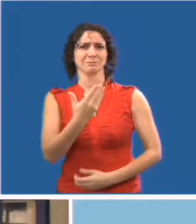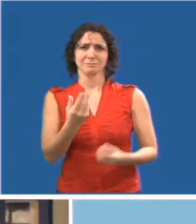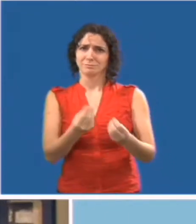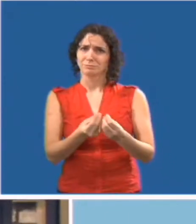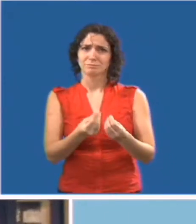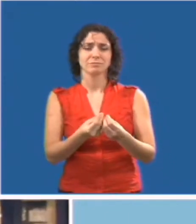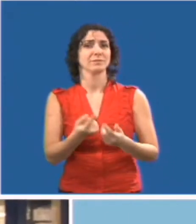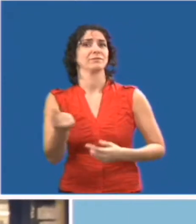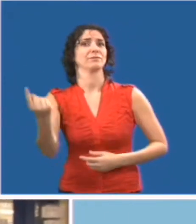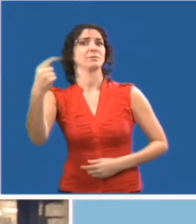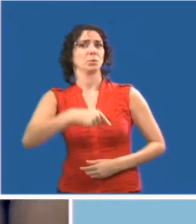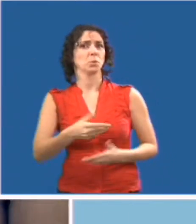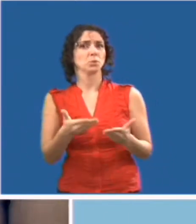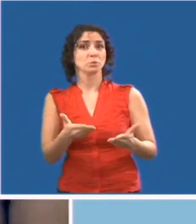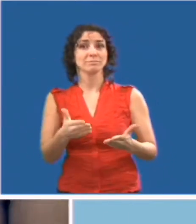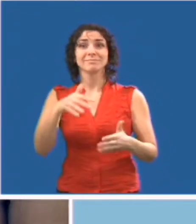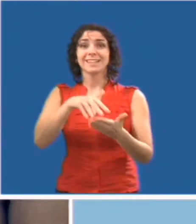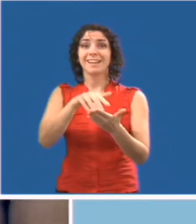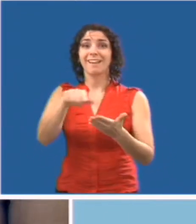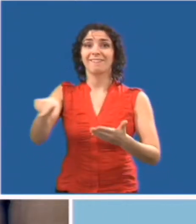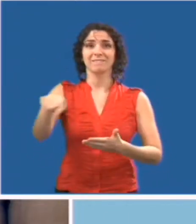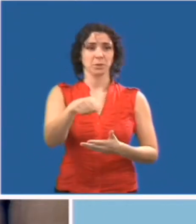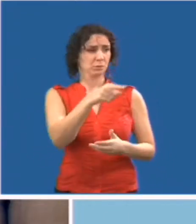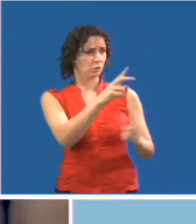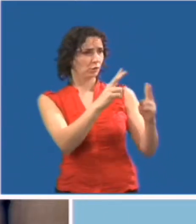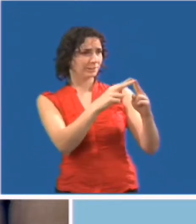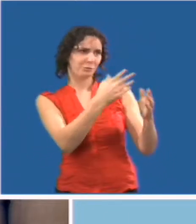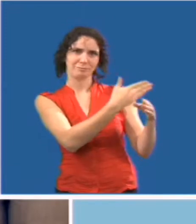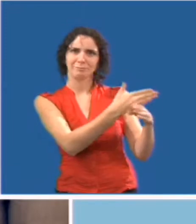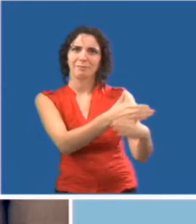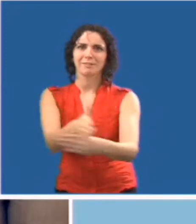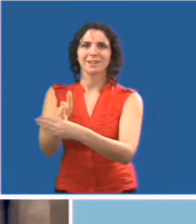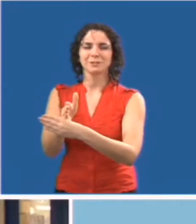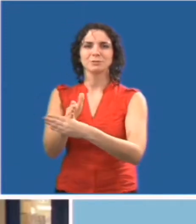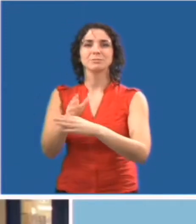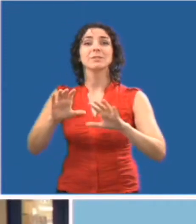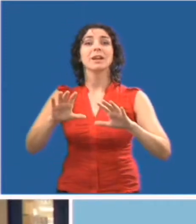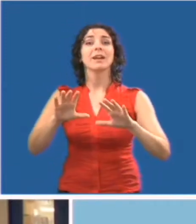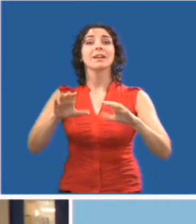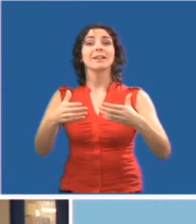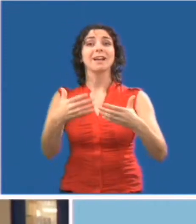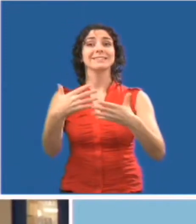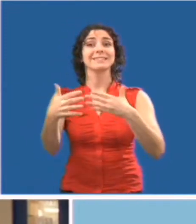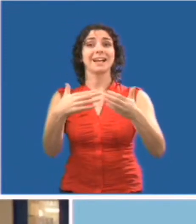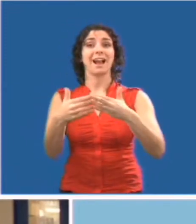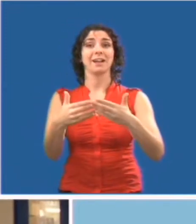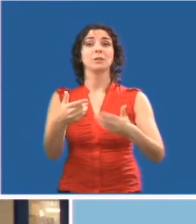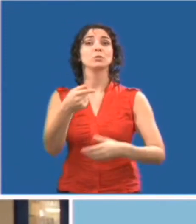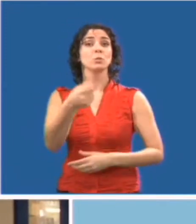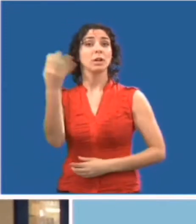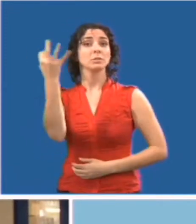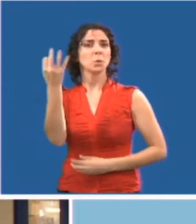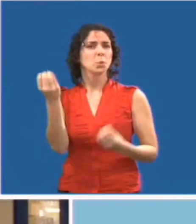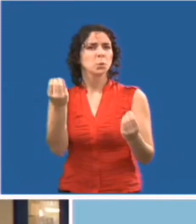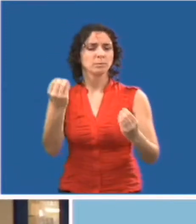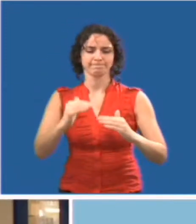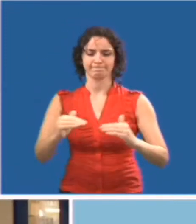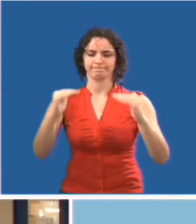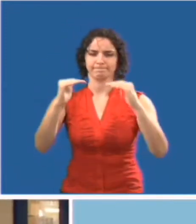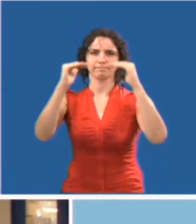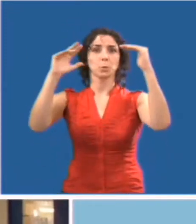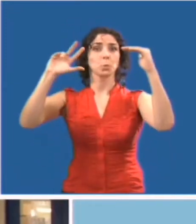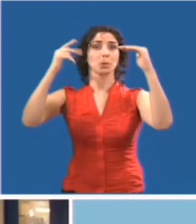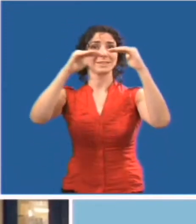partager votre expertise avec nos élèves aujourd'hui. La salle de classe où vous ferez la présentation est au troisième étage. Je vous